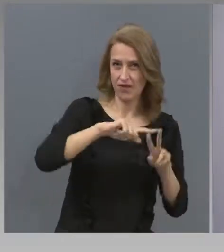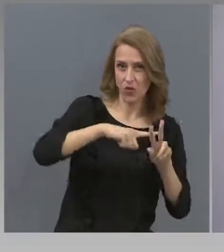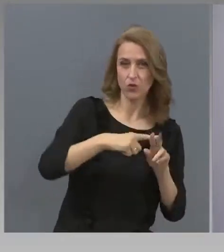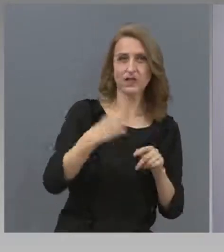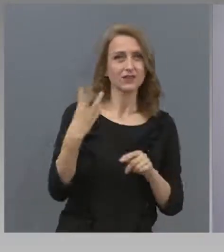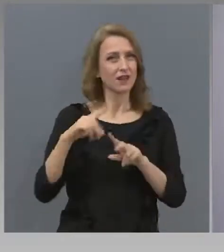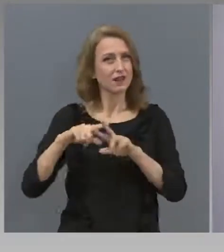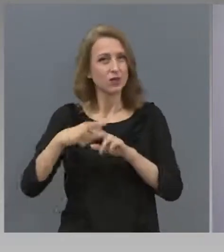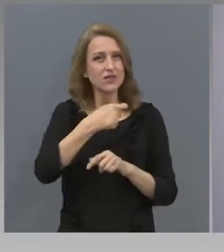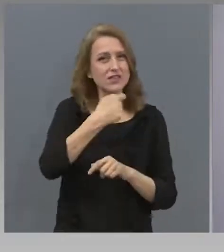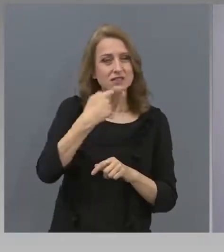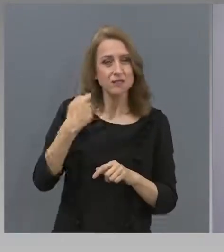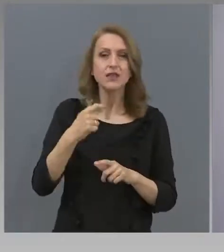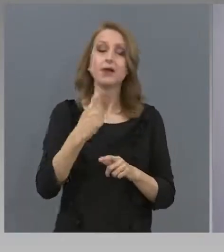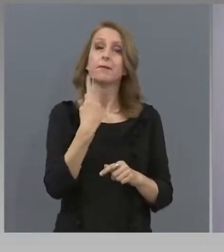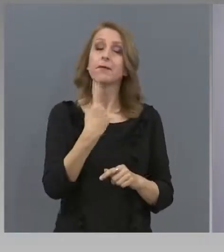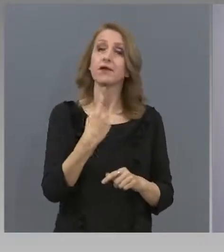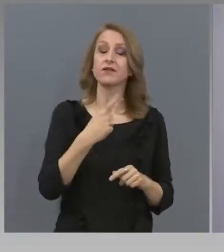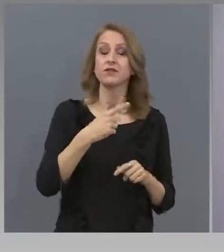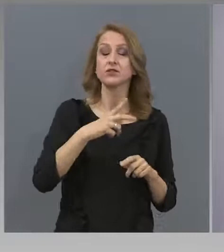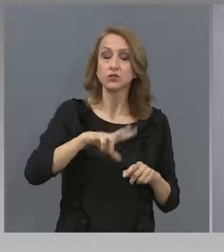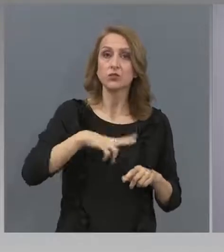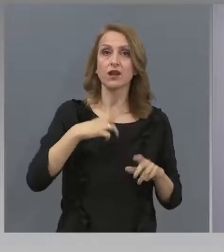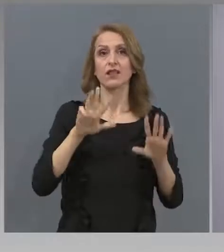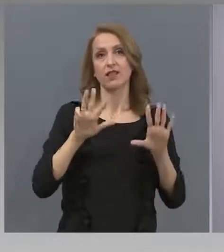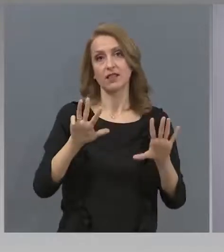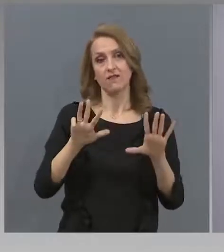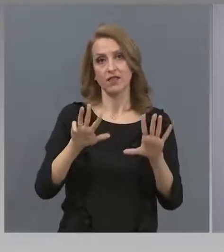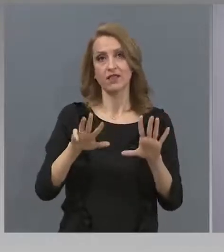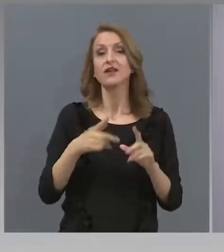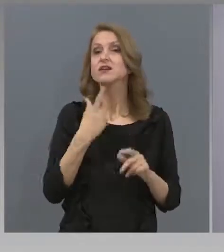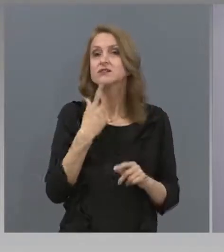учениците заради организацията на залите.